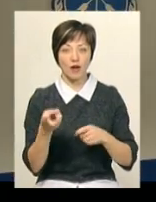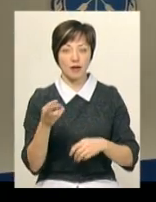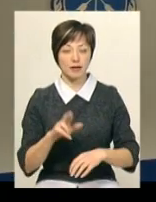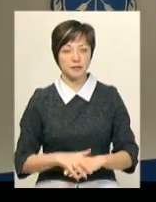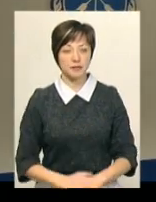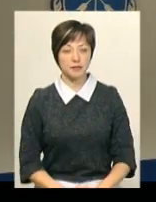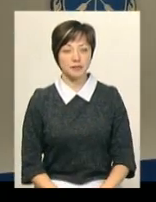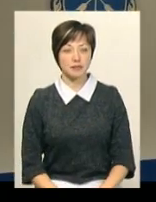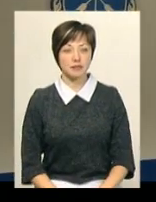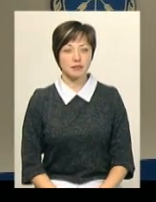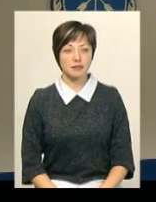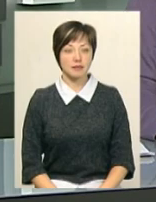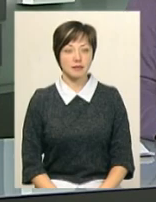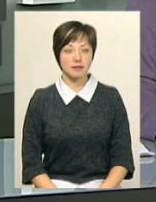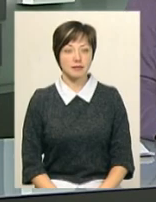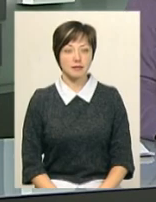новини «Поділяцентр».